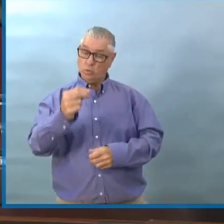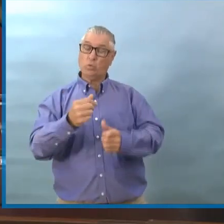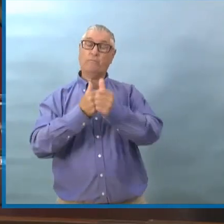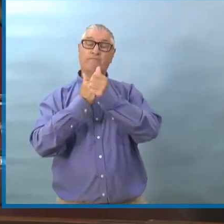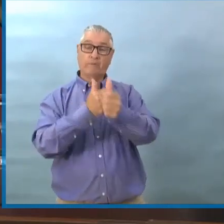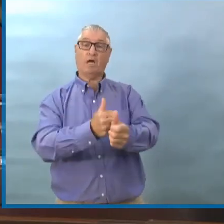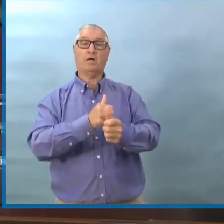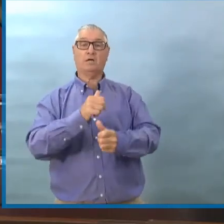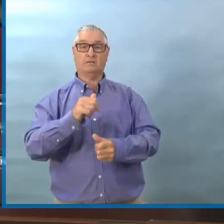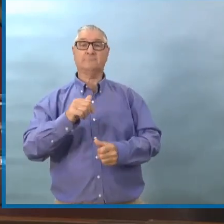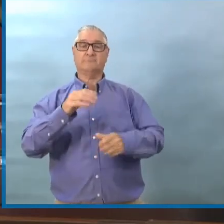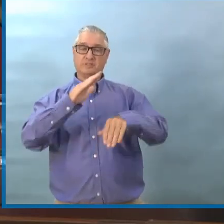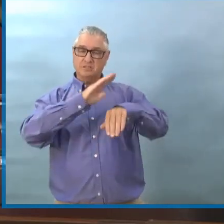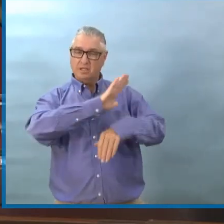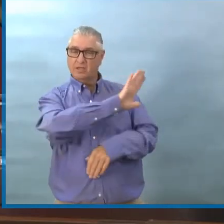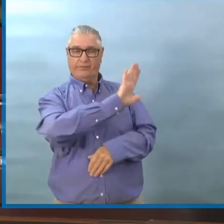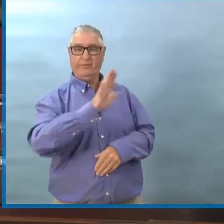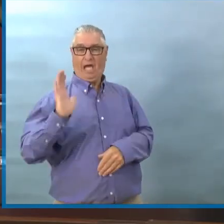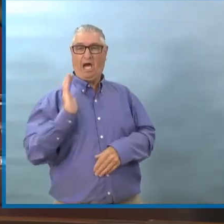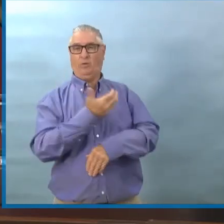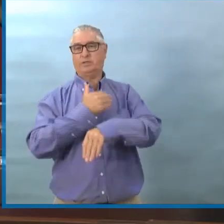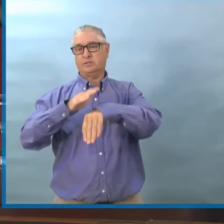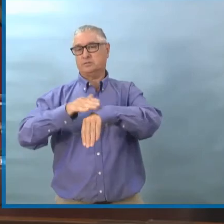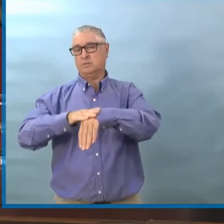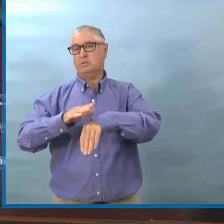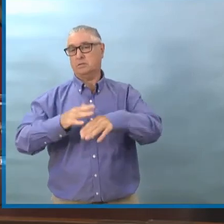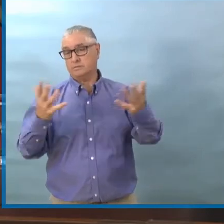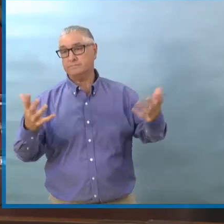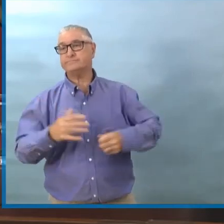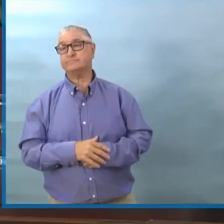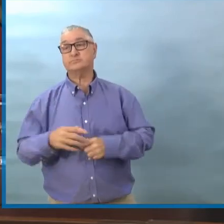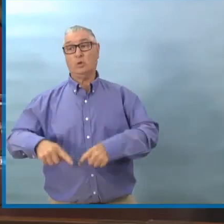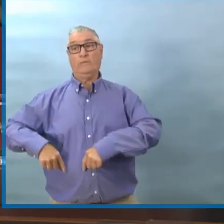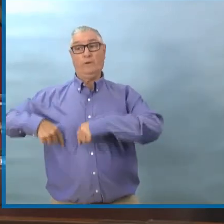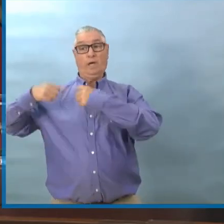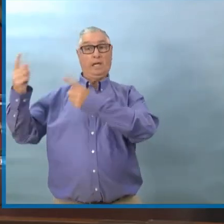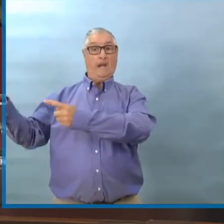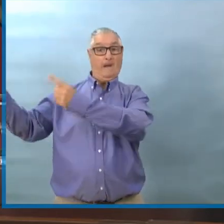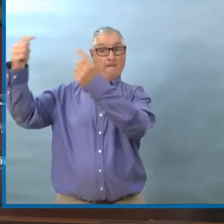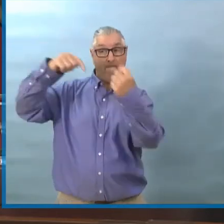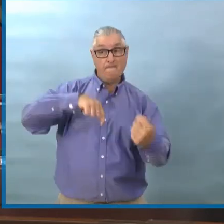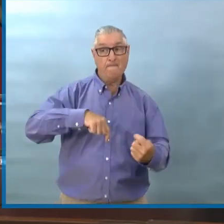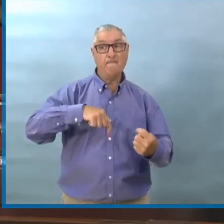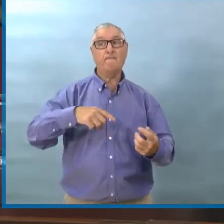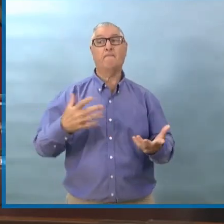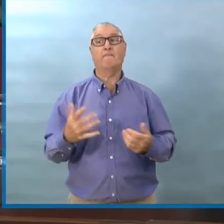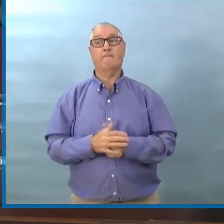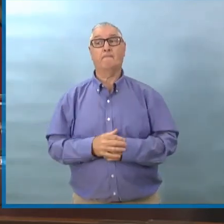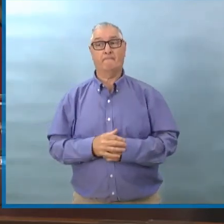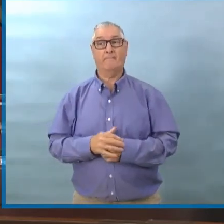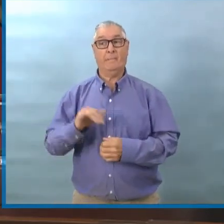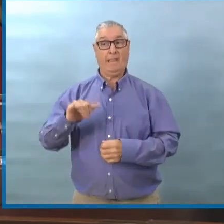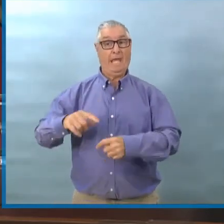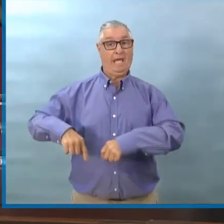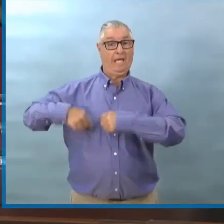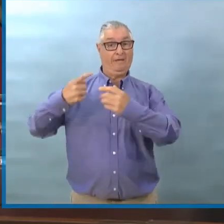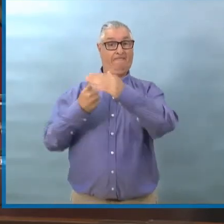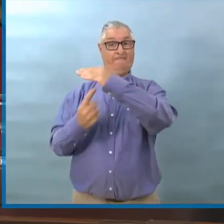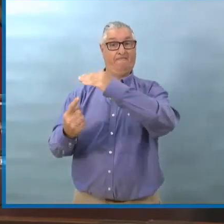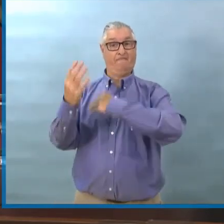cas de voyage, les gens s'auto-isolent. On continue de s'appuyer là-dessus, mais aussi